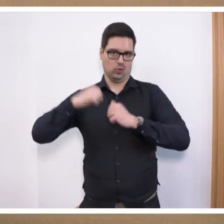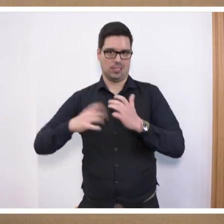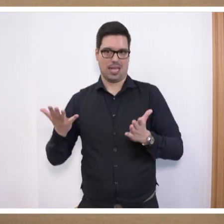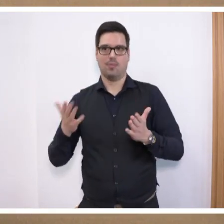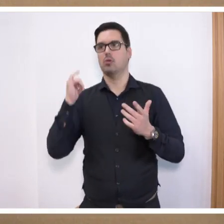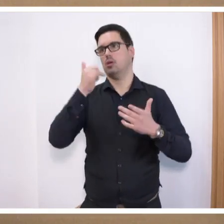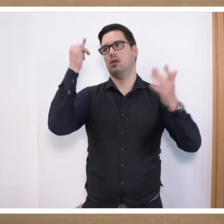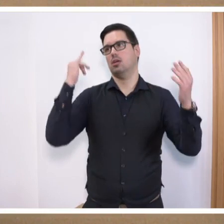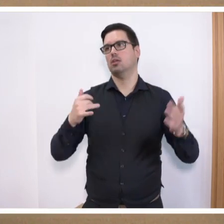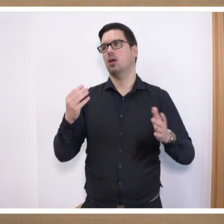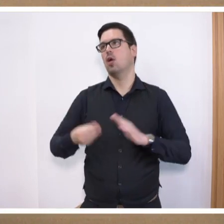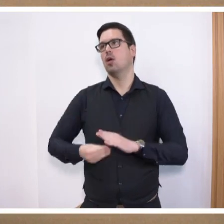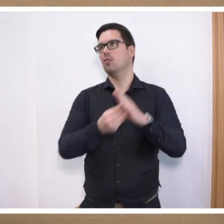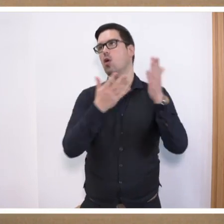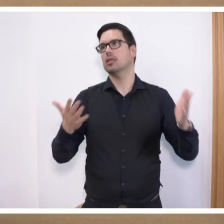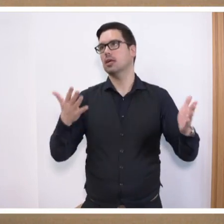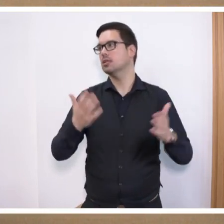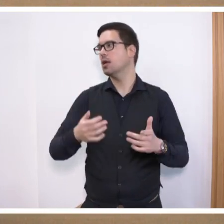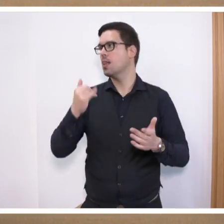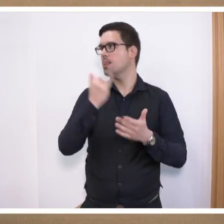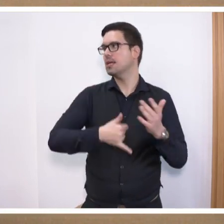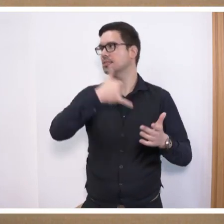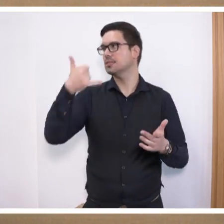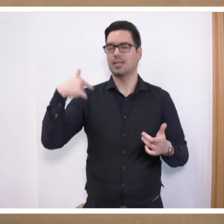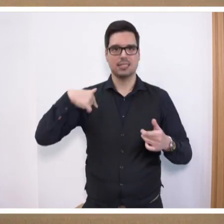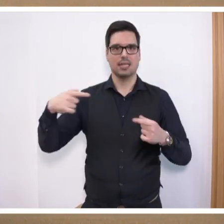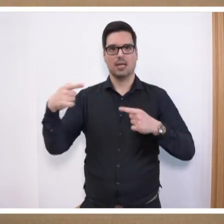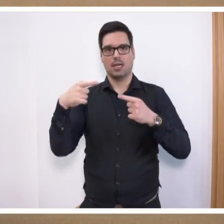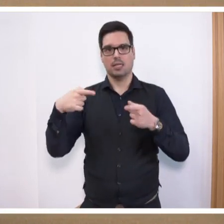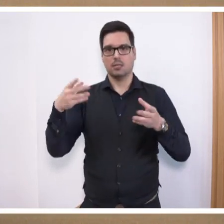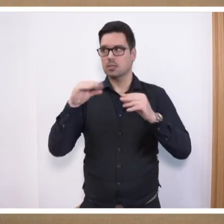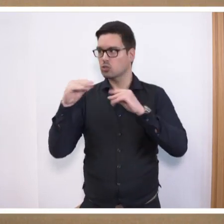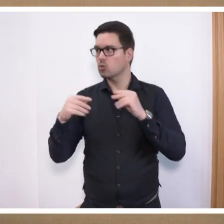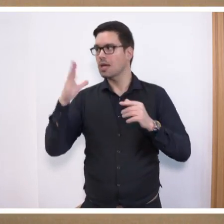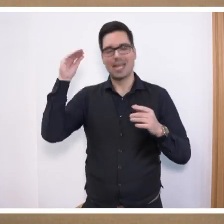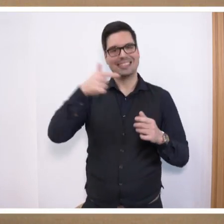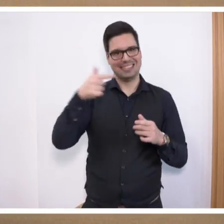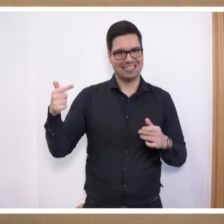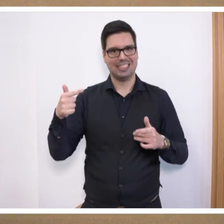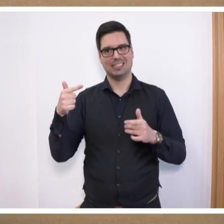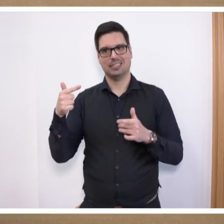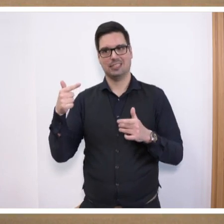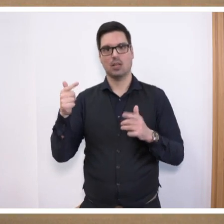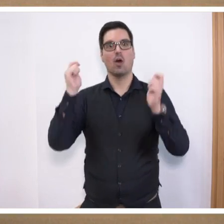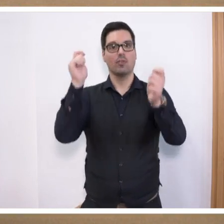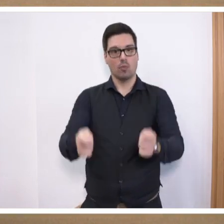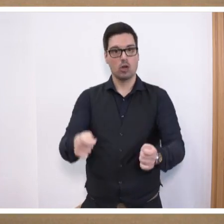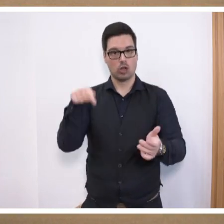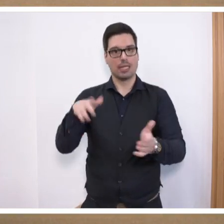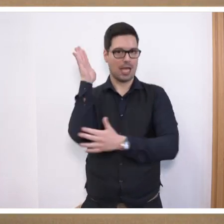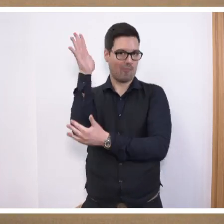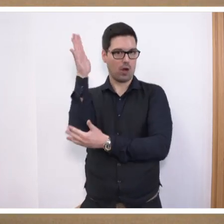wo, ja, im Prinzip ein Förderl, haben wir im letzten Jahr sehr, sehr intensiv hier beraten. Herr Thielen hat dort diesen Finanzierungsvorschlag auch hier